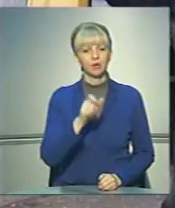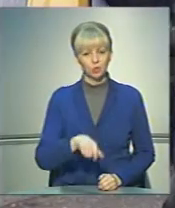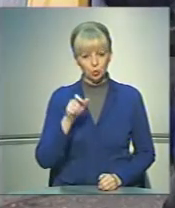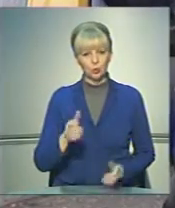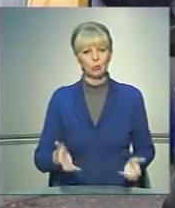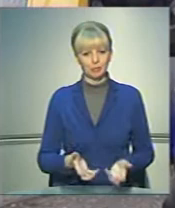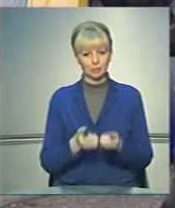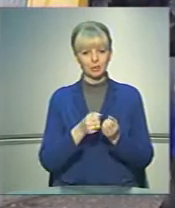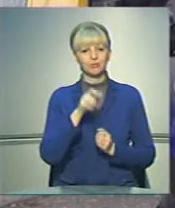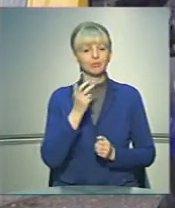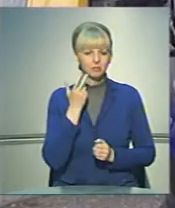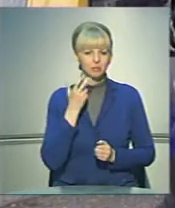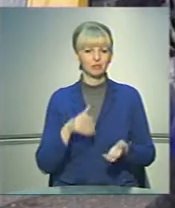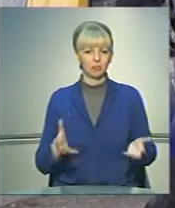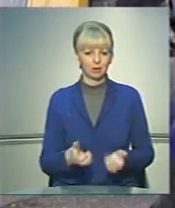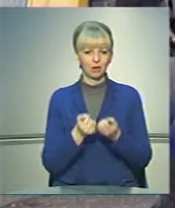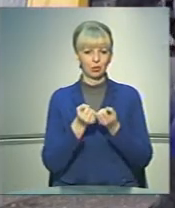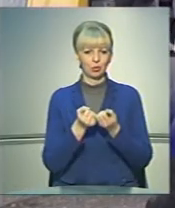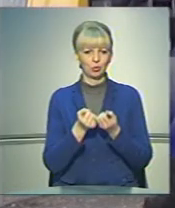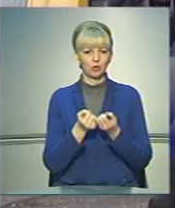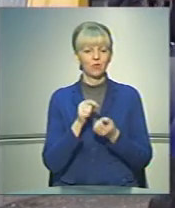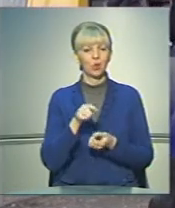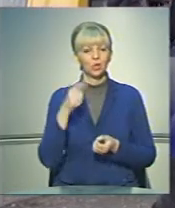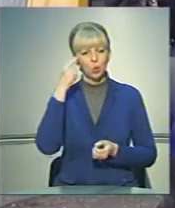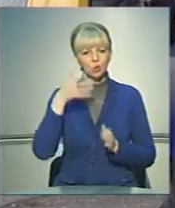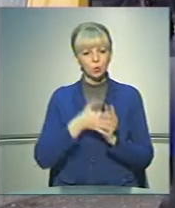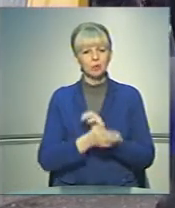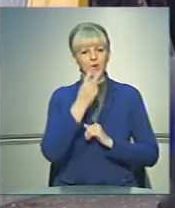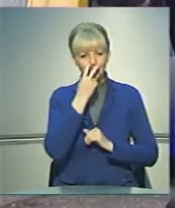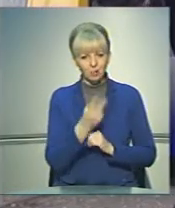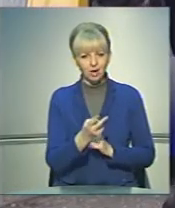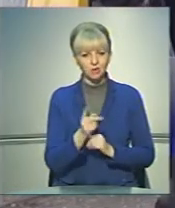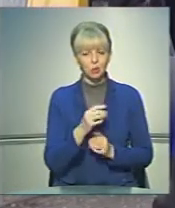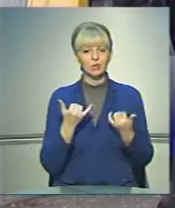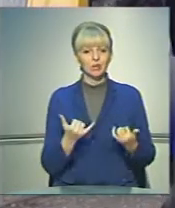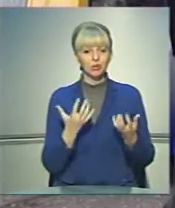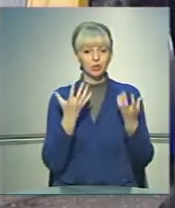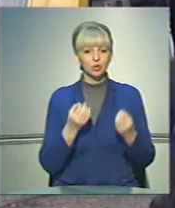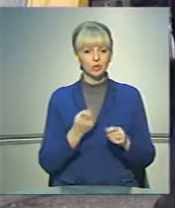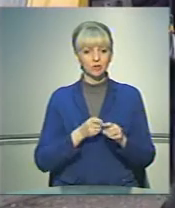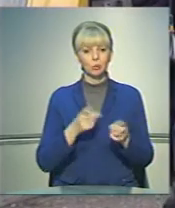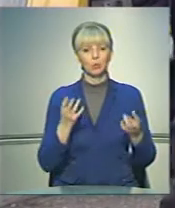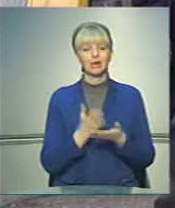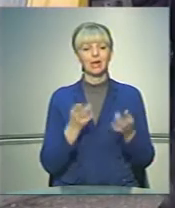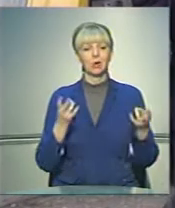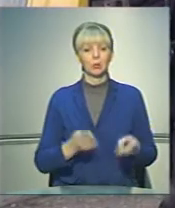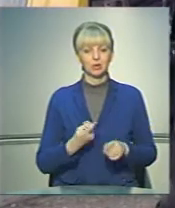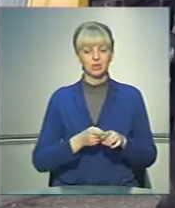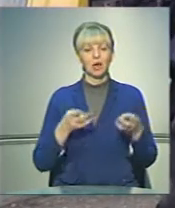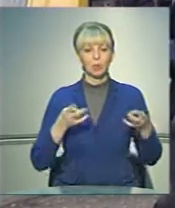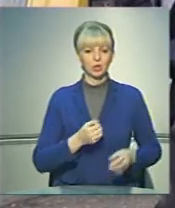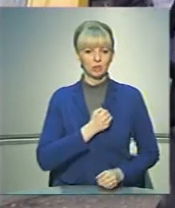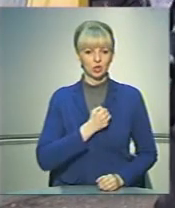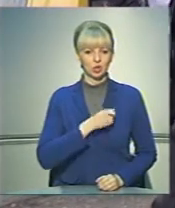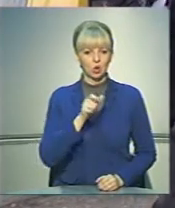підтримують, люди звичайно підтримують, тому що вони розуміють, бачать, що на сьогоднішній день в цьому є потреба, що цього потребують